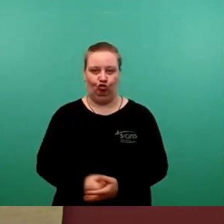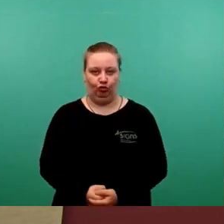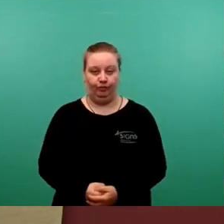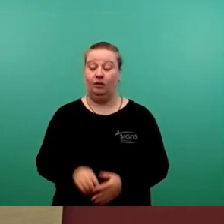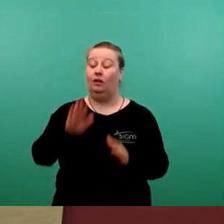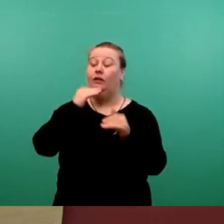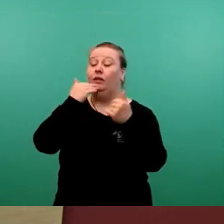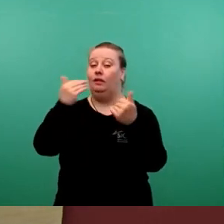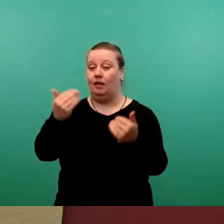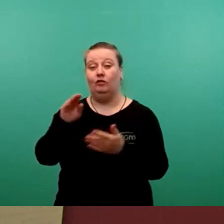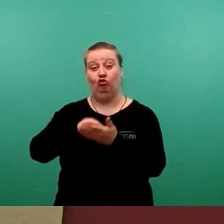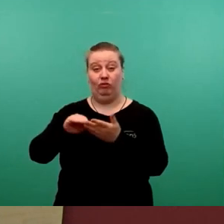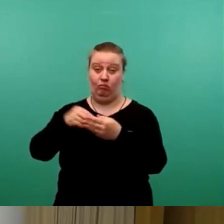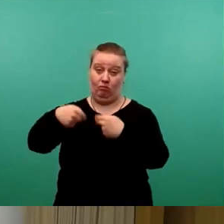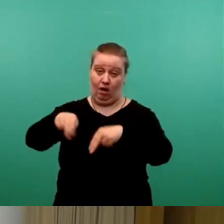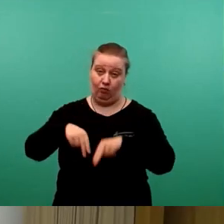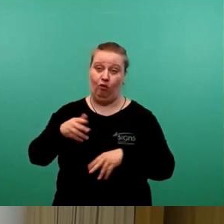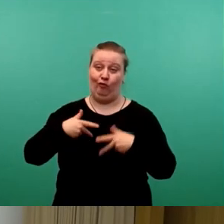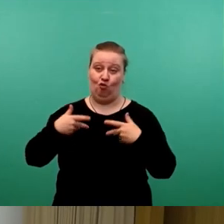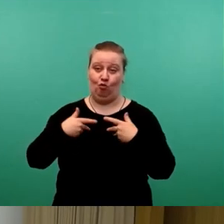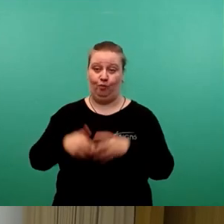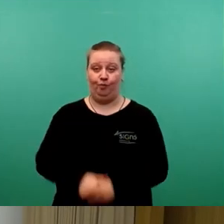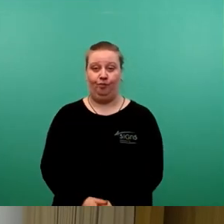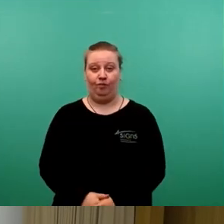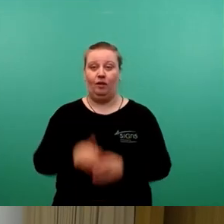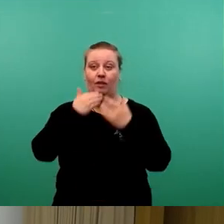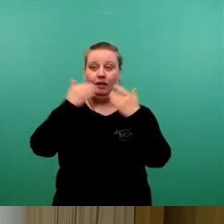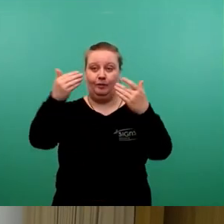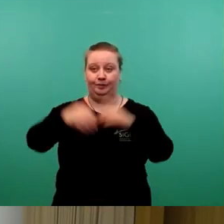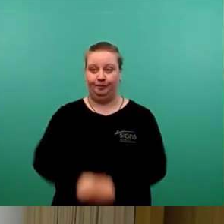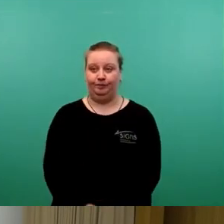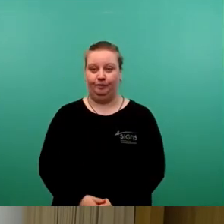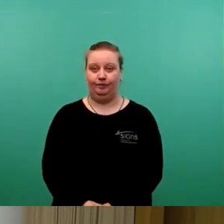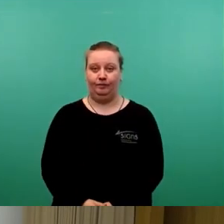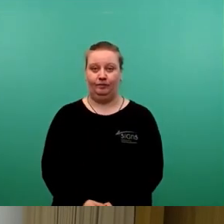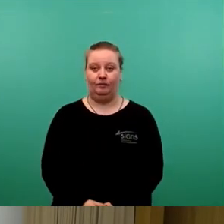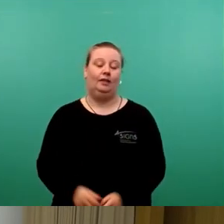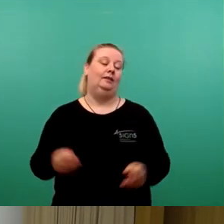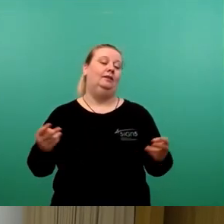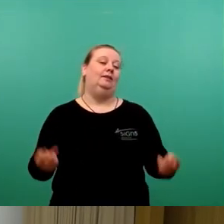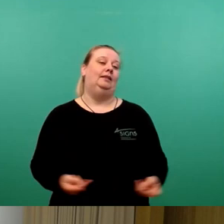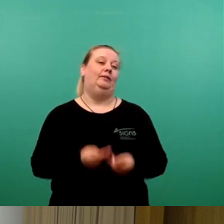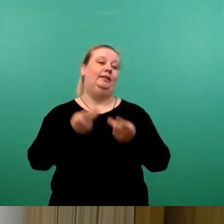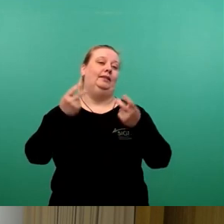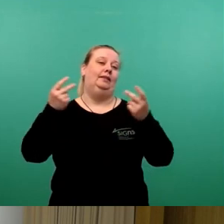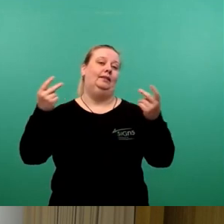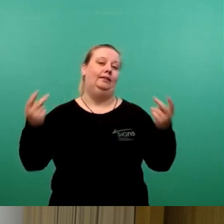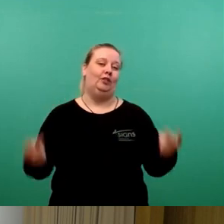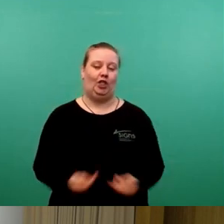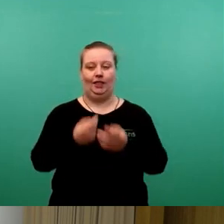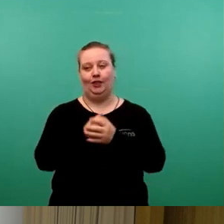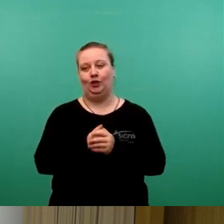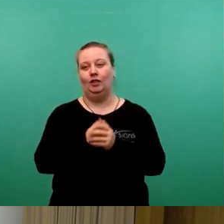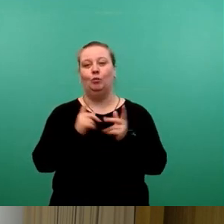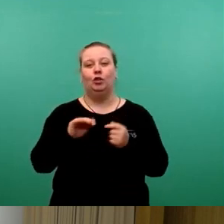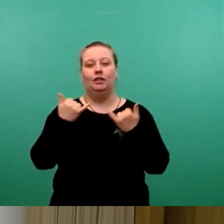Dank. Über eine schriftliche Beantwortung würde ich mich freuen. Danke. Gibt es ja selbstverständlich immer. Also, dann kommen wir zur